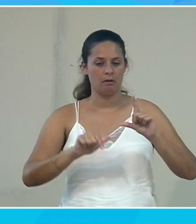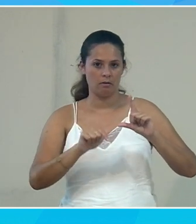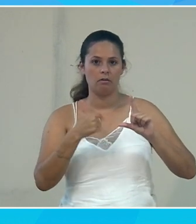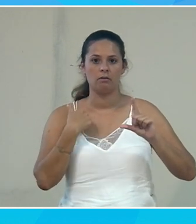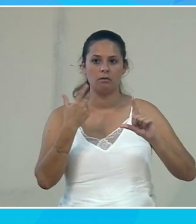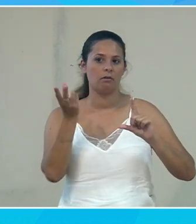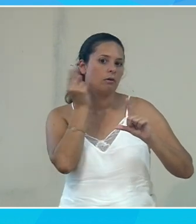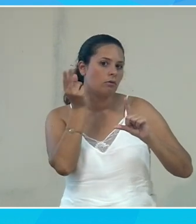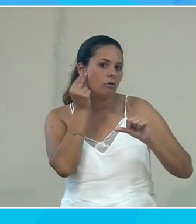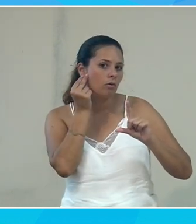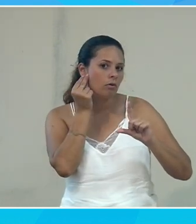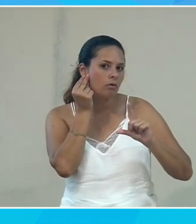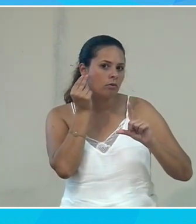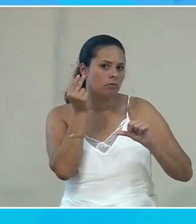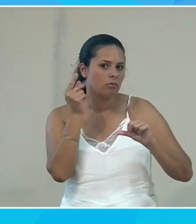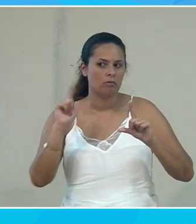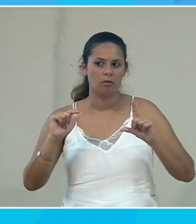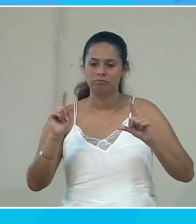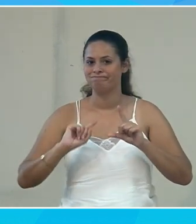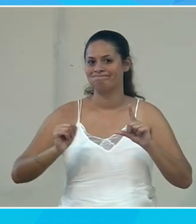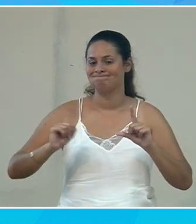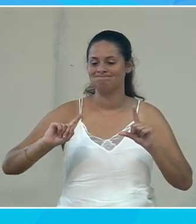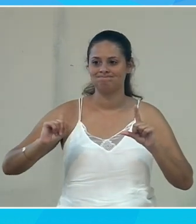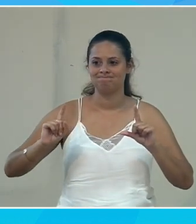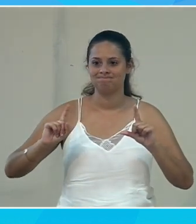entendez de votre côté ? Non.